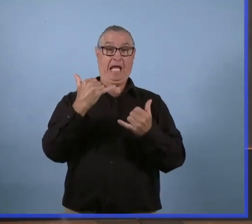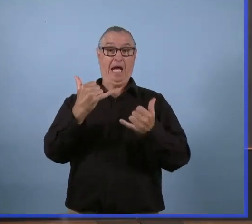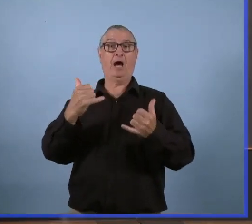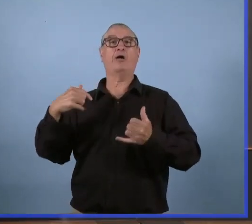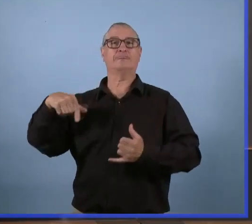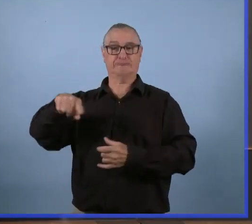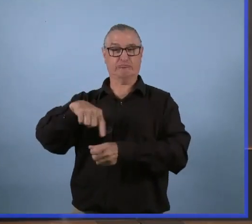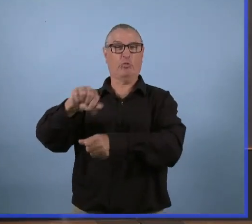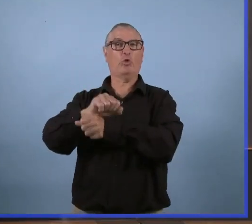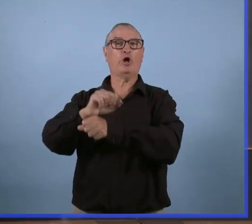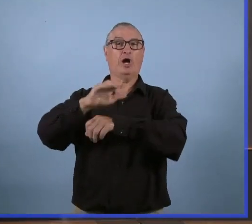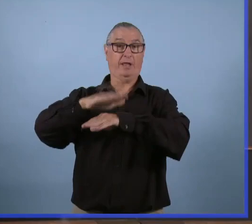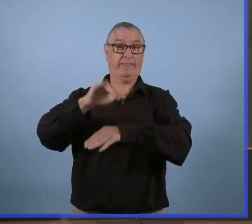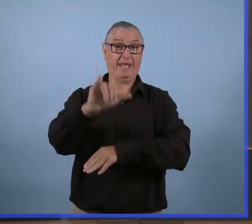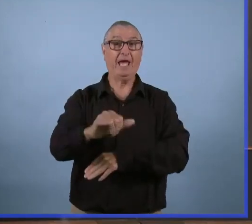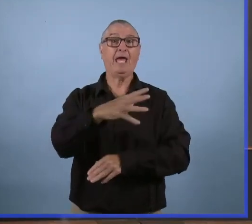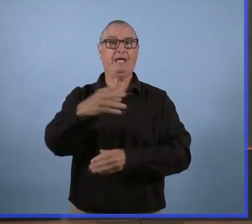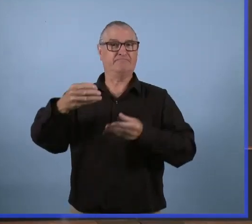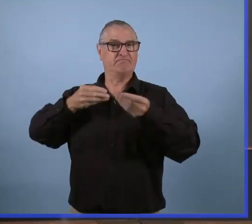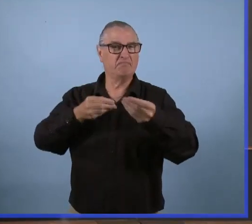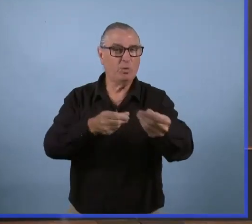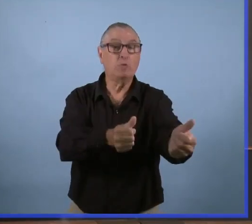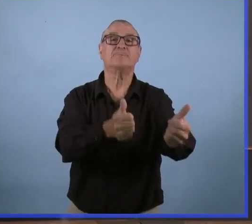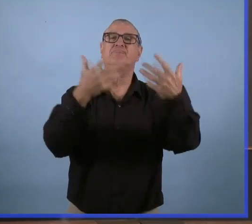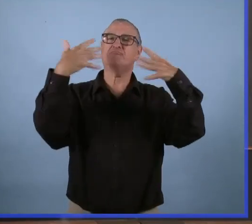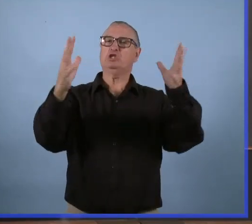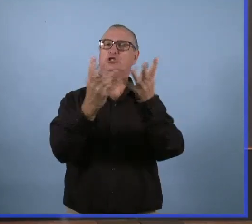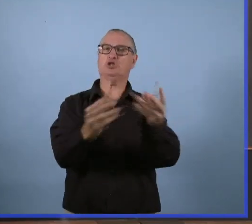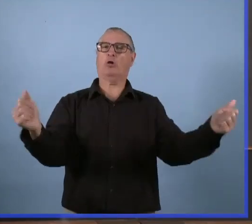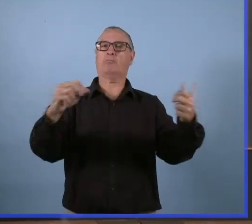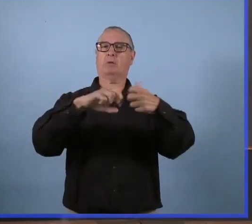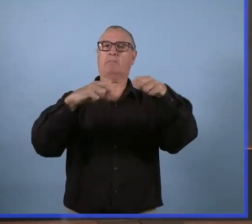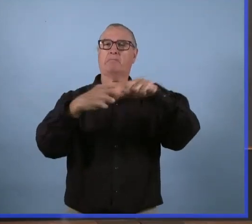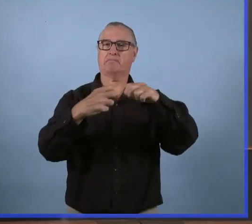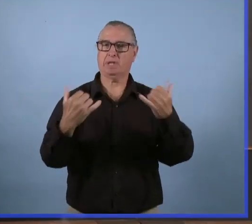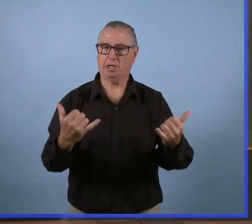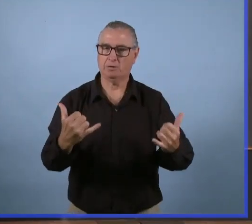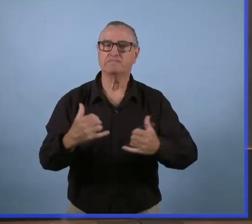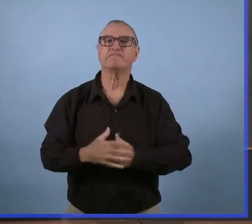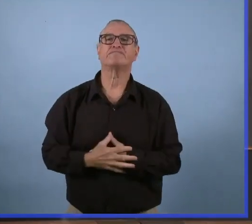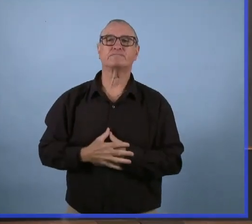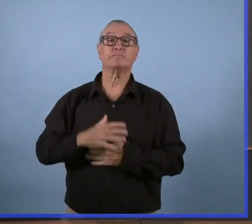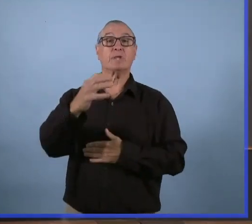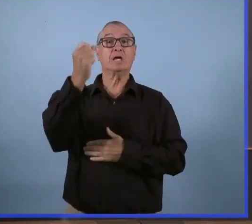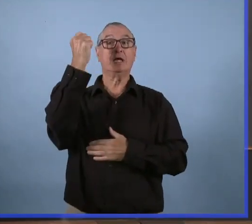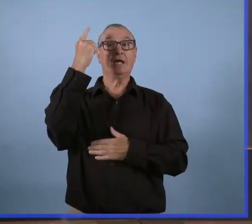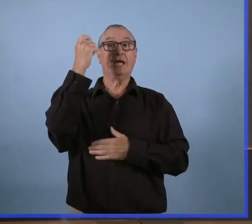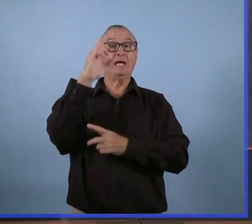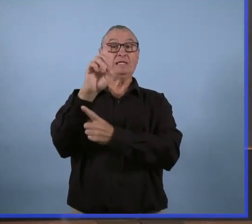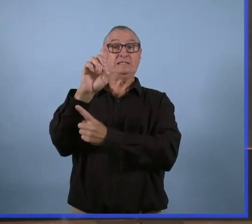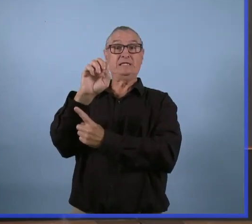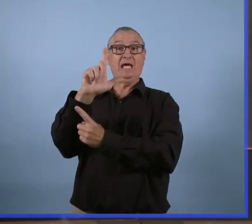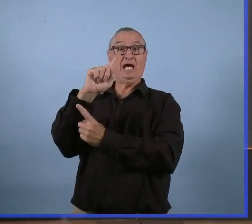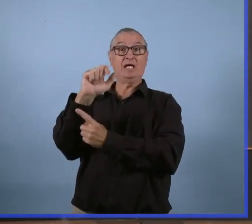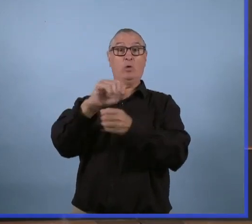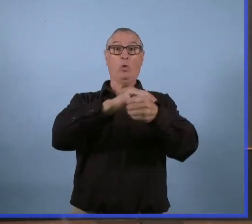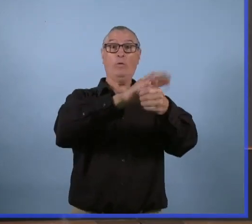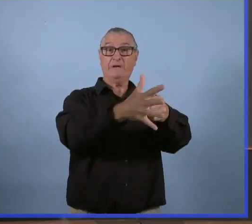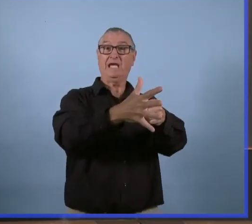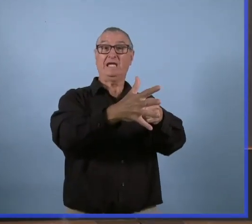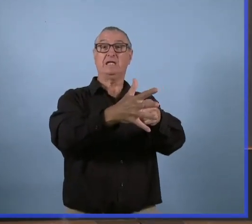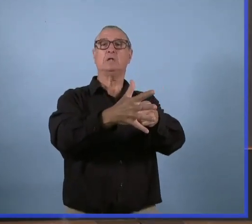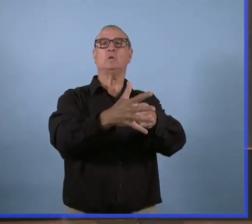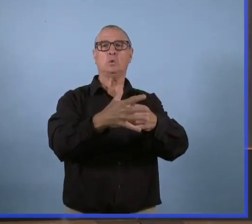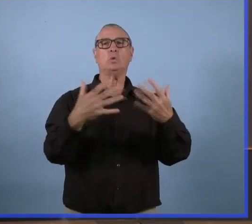pour faire face à ces problèmes techniques. Le variant B.1.617.2, appelé